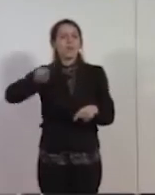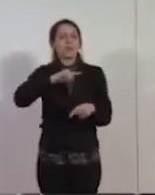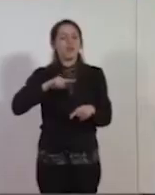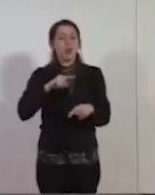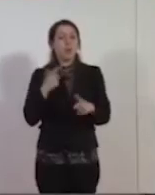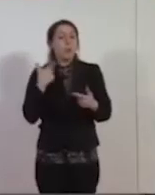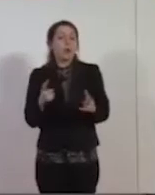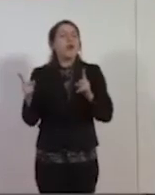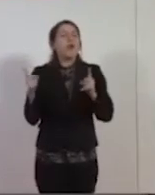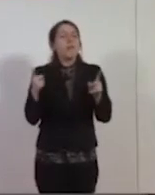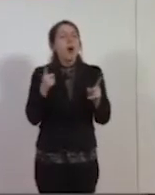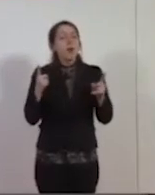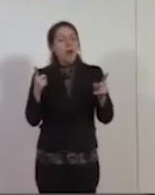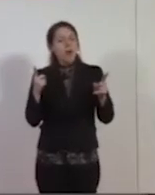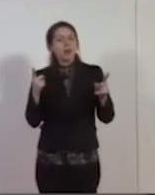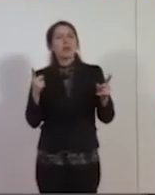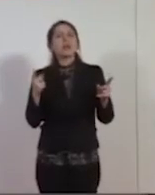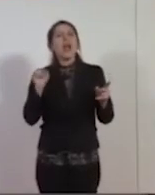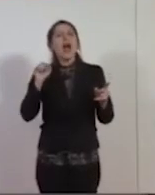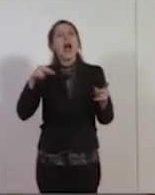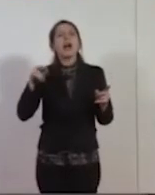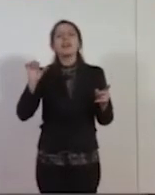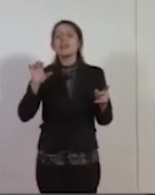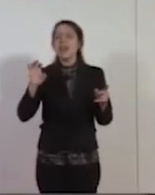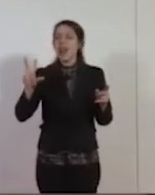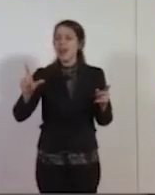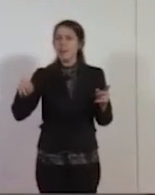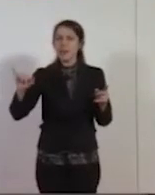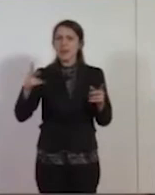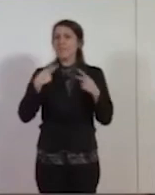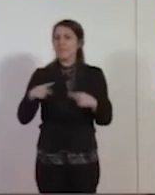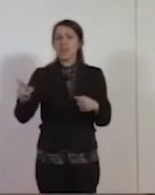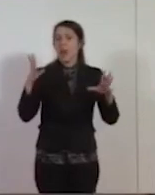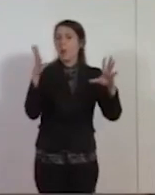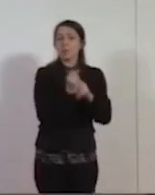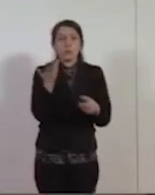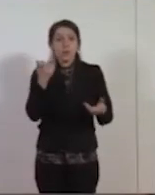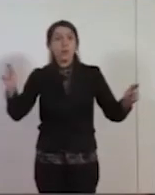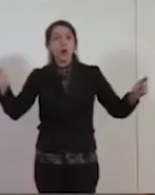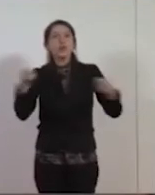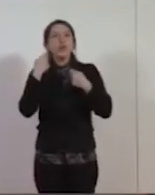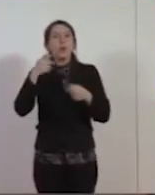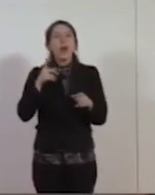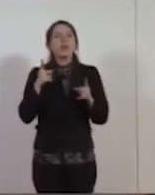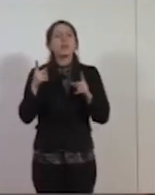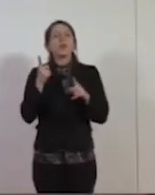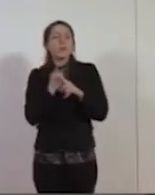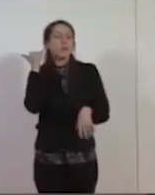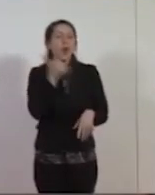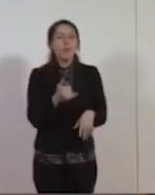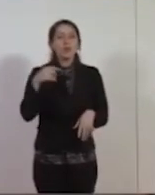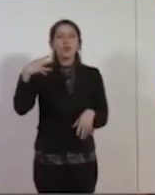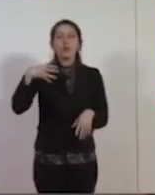stati anche momenti bui nella vita di Tina Anselmi. Per esempio, durante il sequestro e l'omicidio di Moro, dove lei racconta che